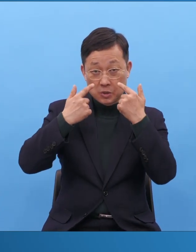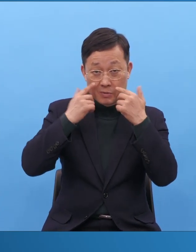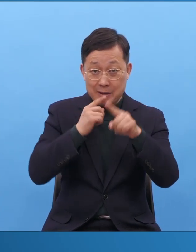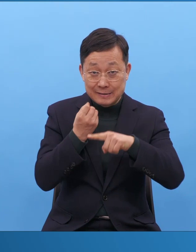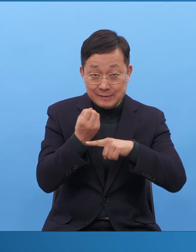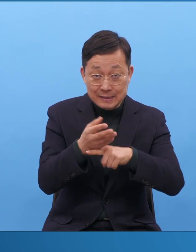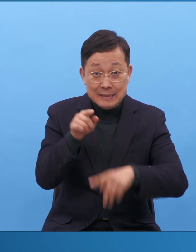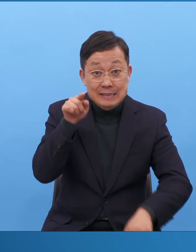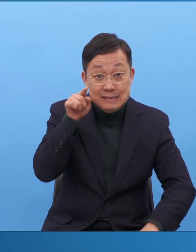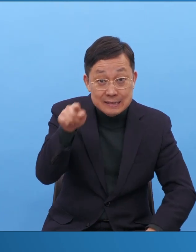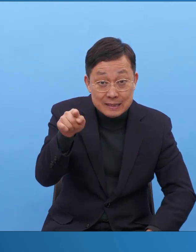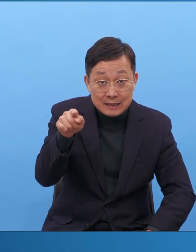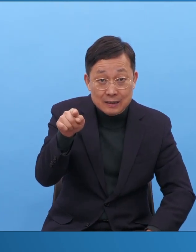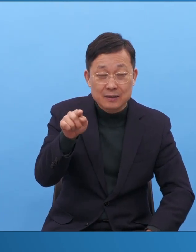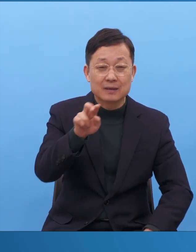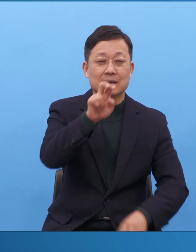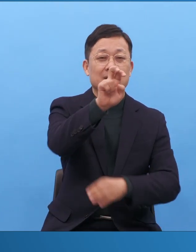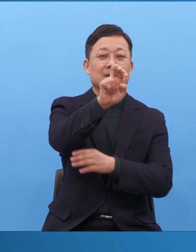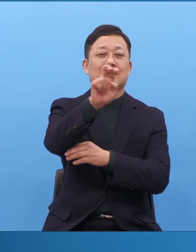내용이 있어야 되겠죠.